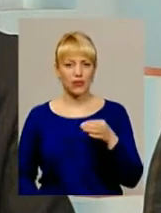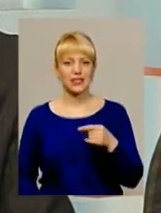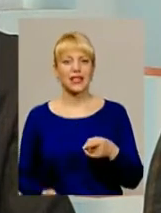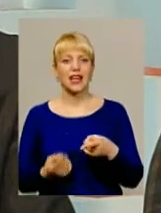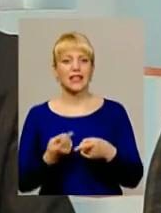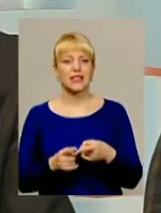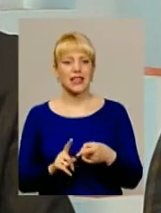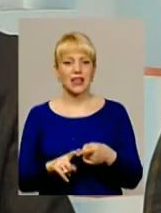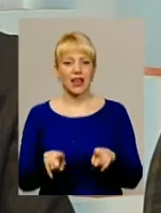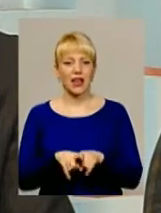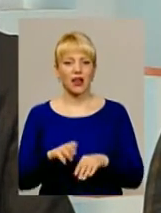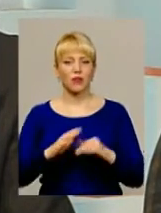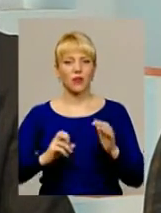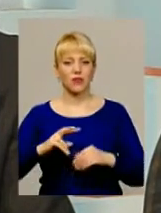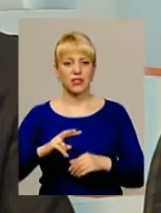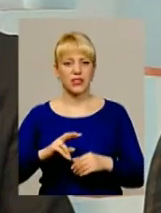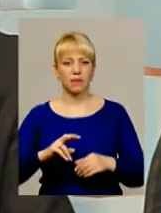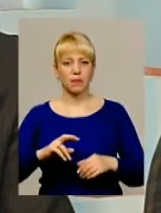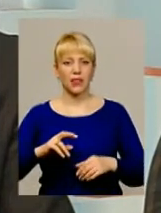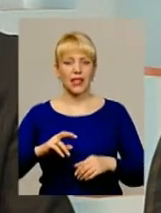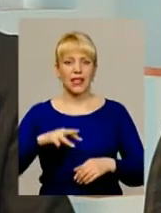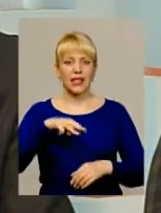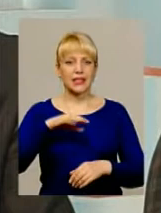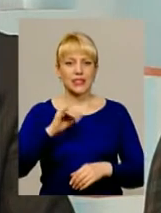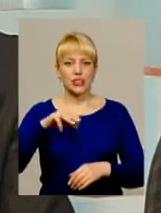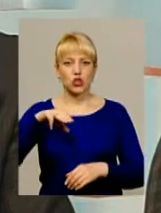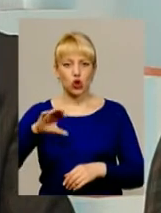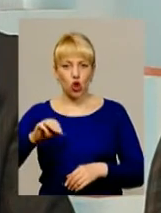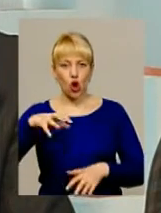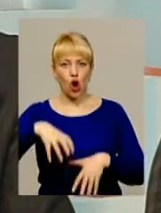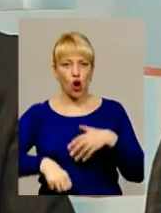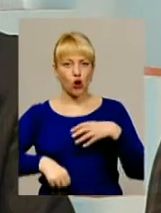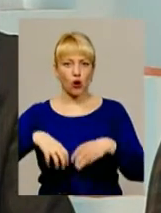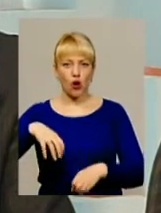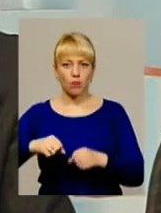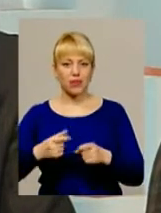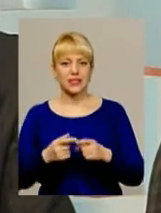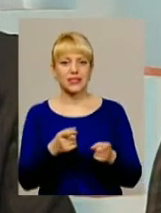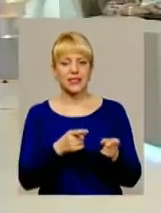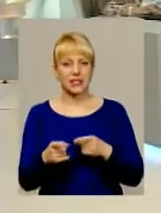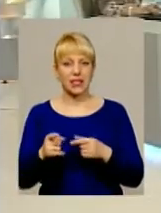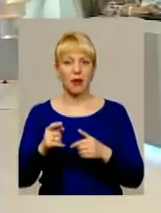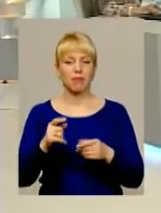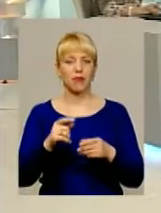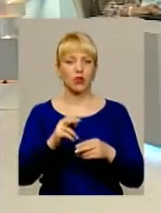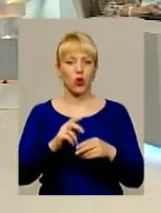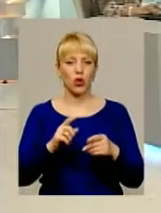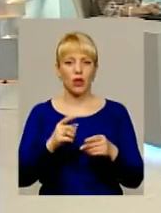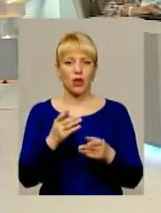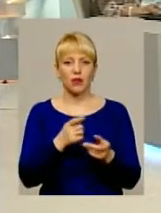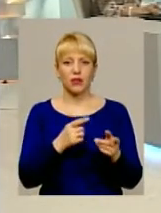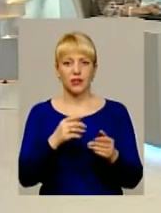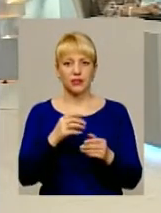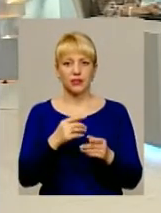така професія, як ті 100 років. На сьогоднішній здійснює підготовку за цією професією у нас в області один